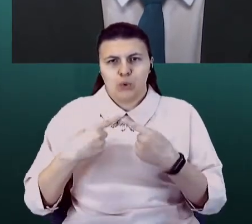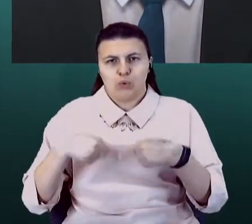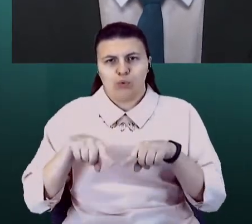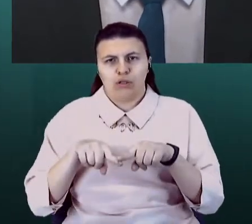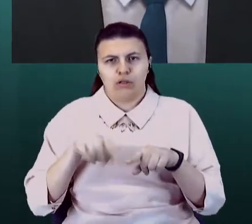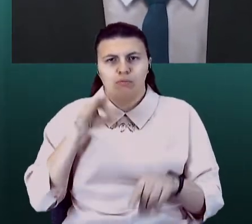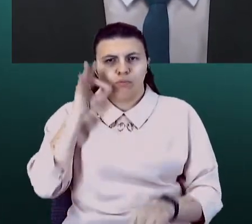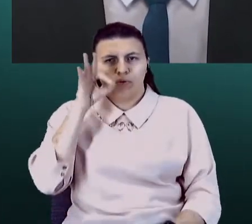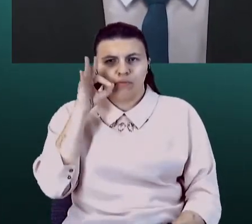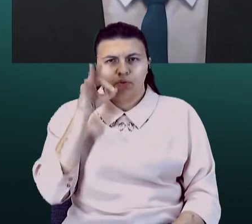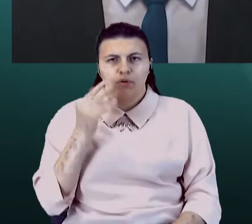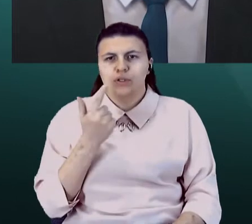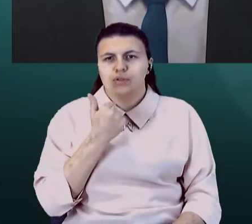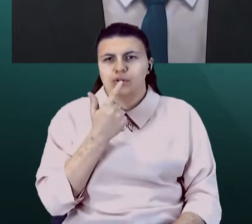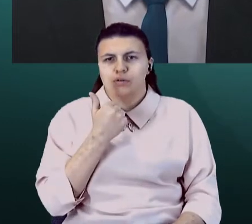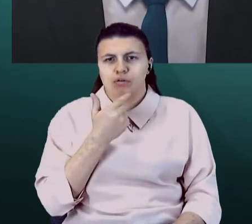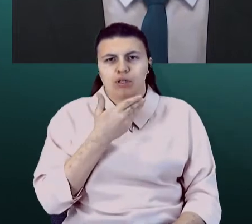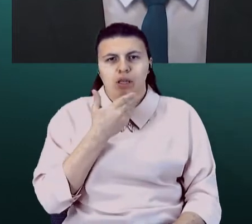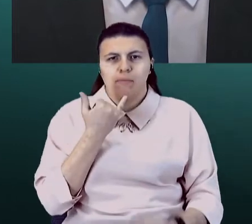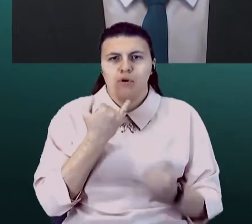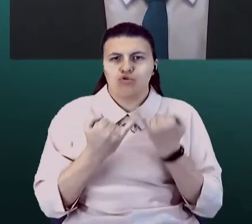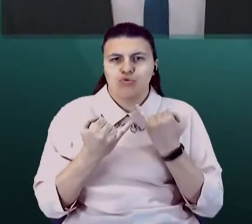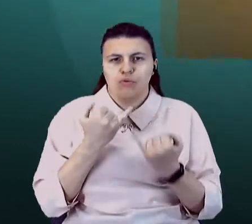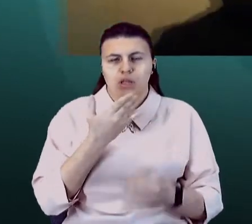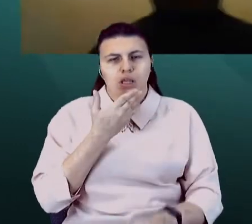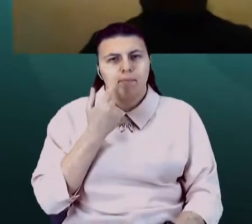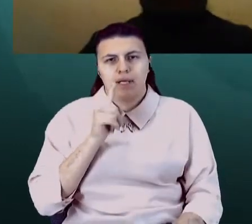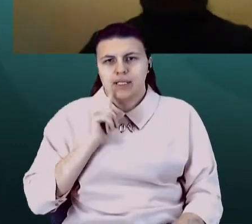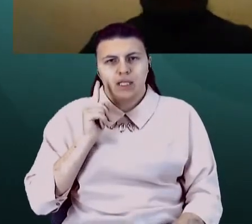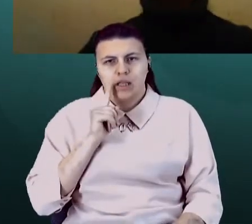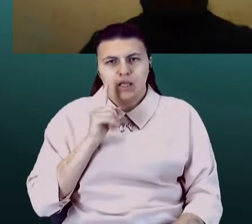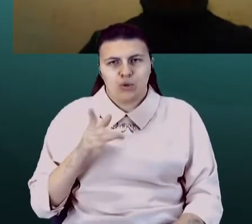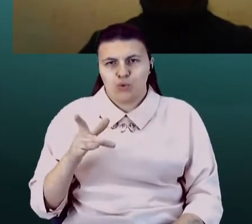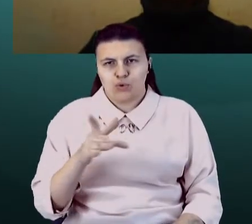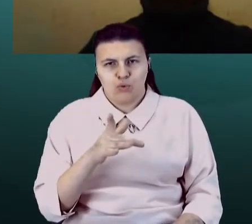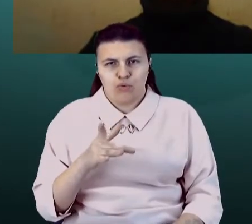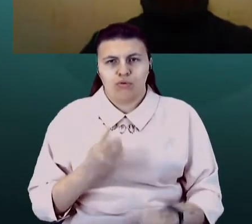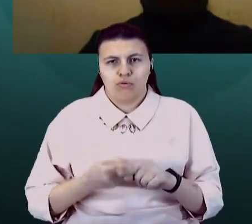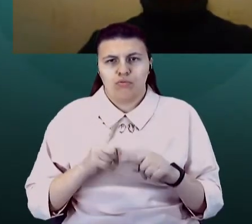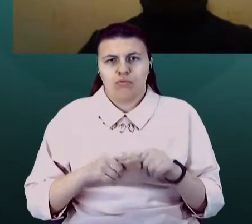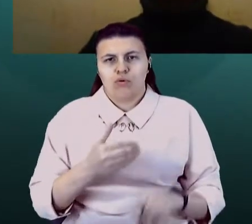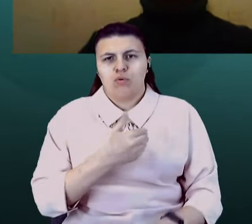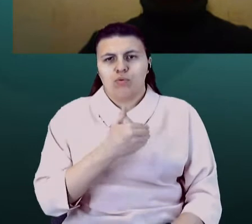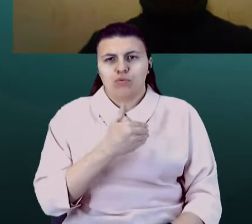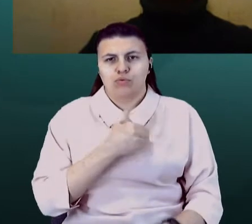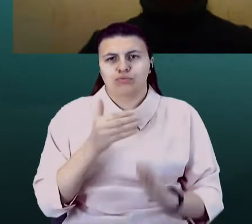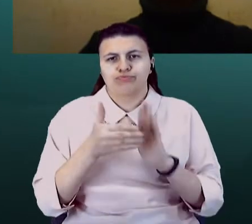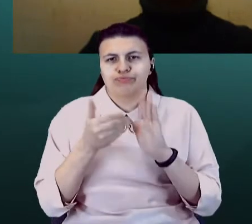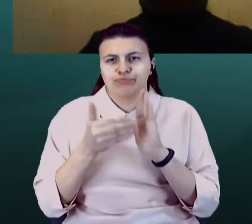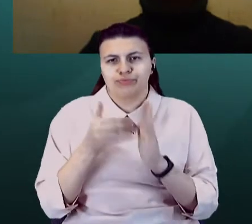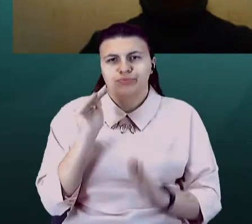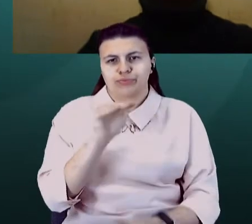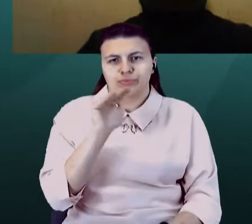червона. Немає жовтих, немає зелених. Тому хочу закликати всіх